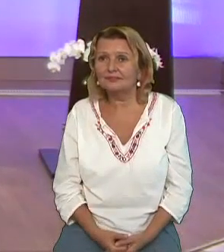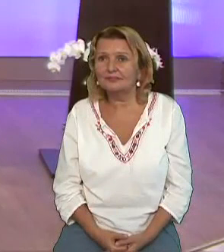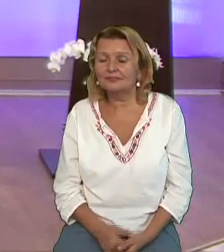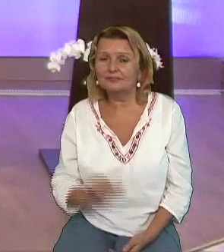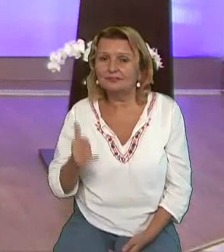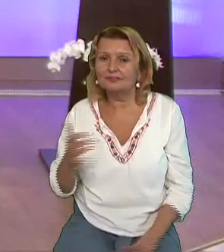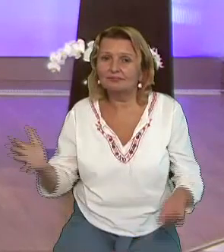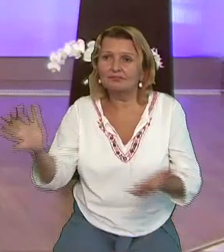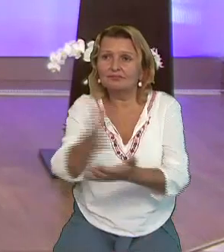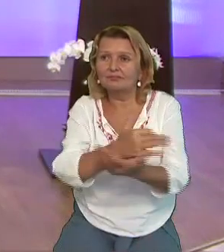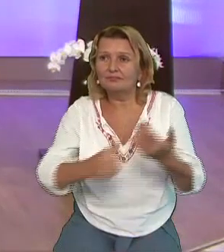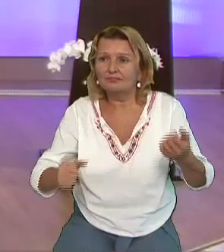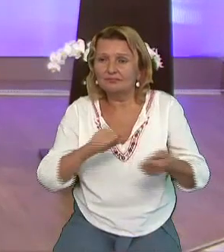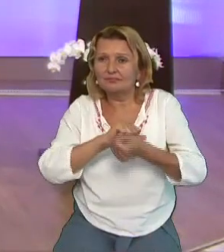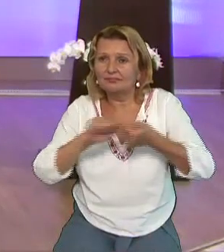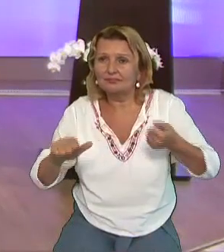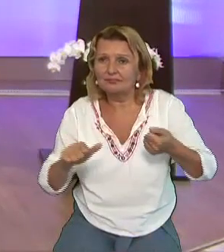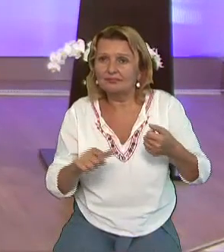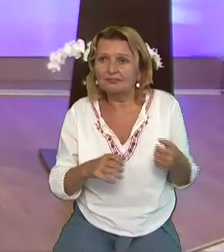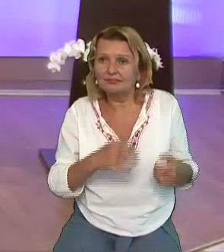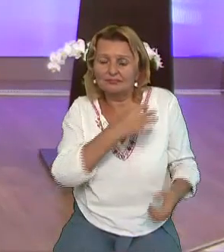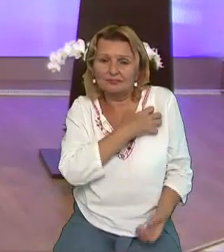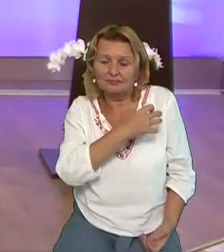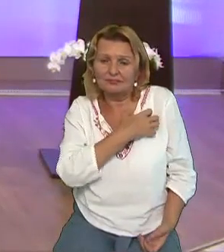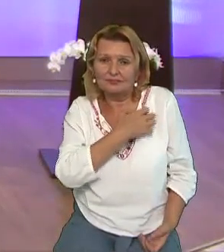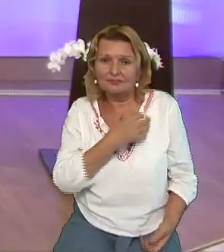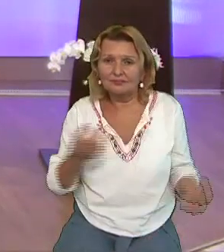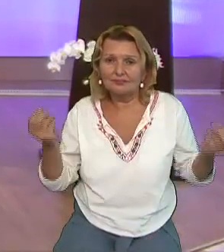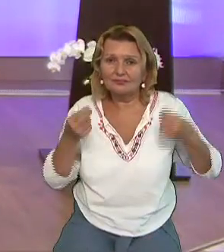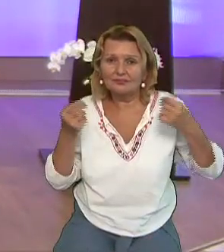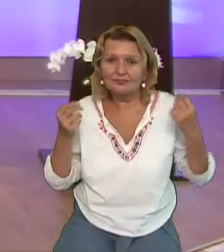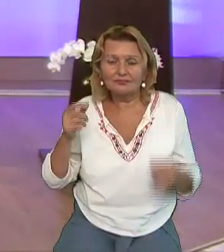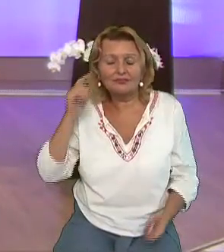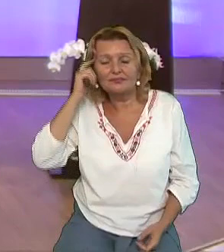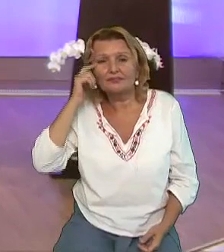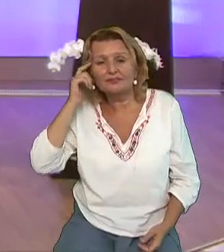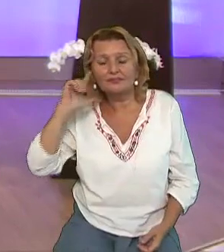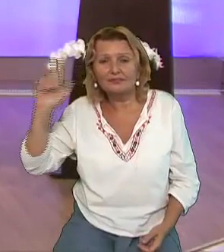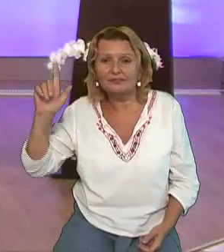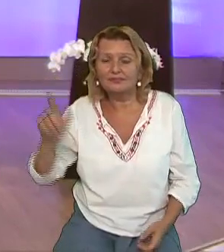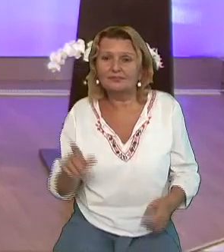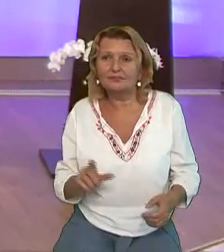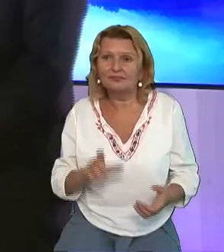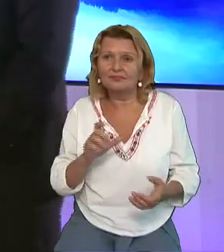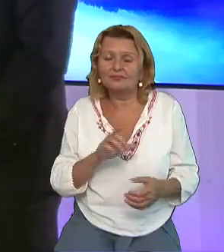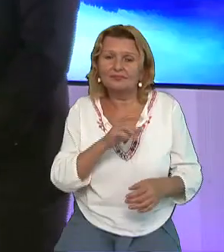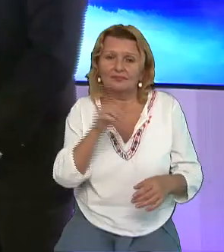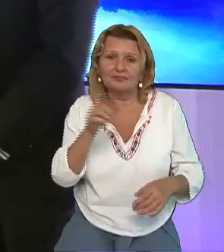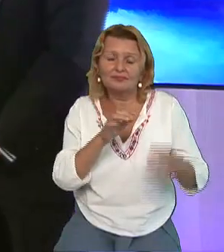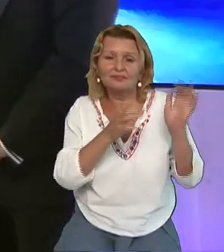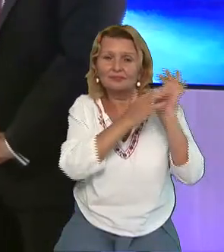întregii averi Din cauza credinței Domnului Iisus Hristos Să auzim această piesă O să încerc să fiu și eu împreună cu tine La